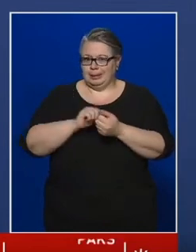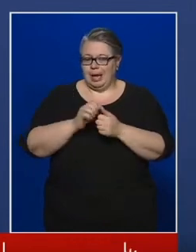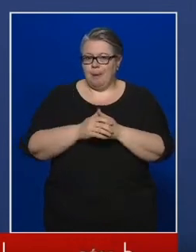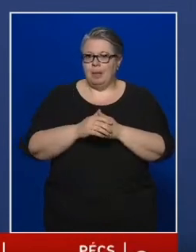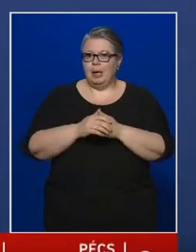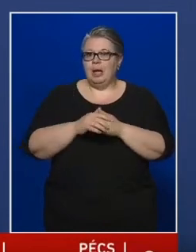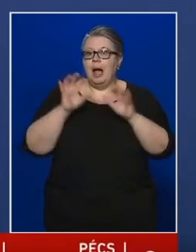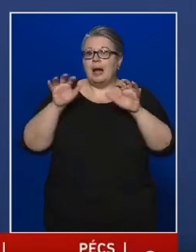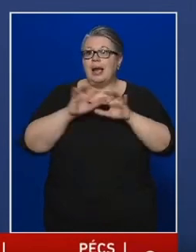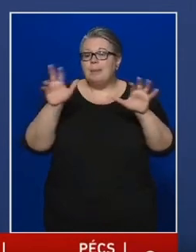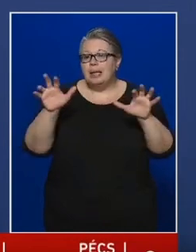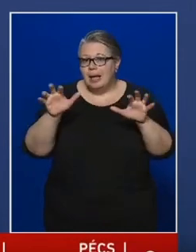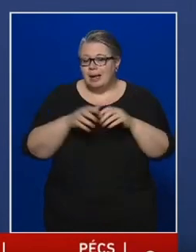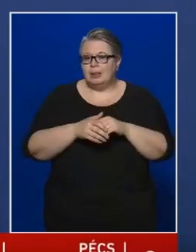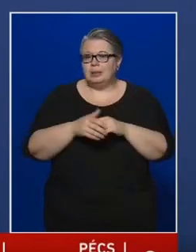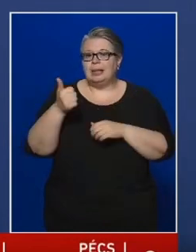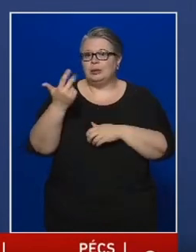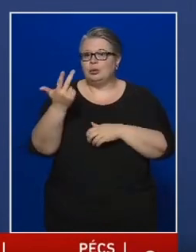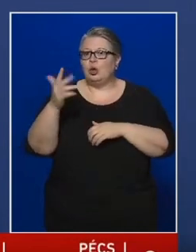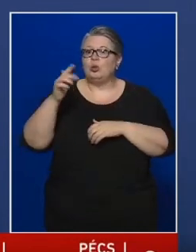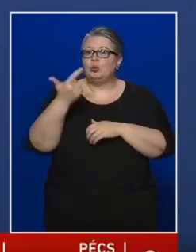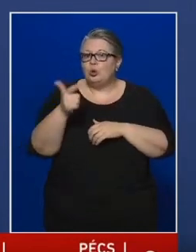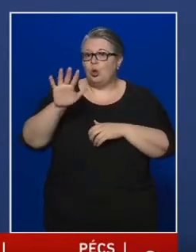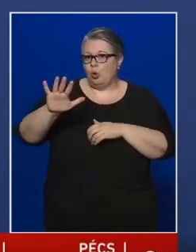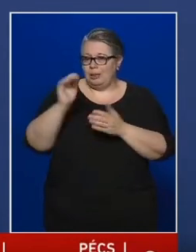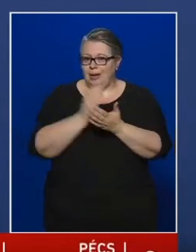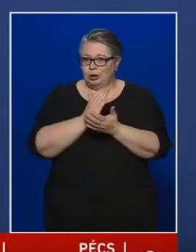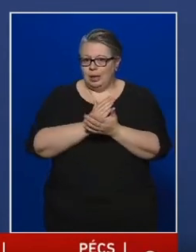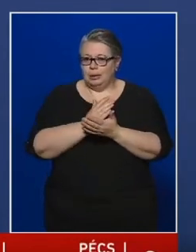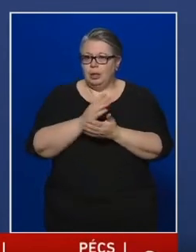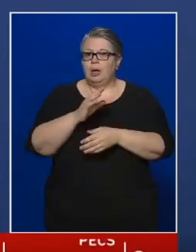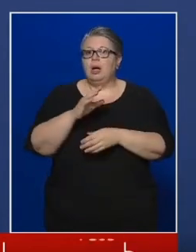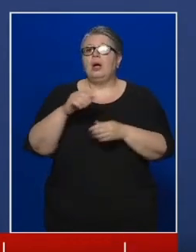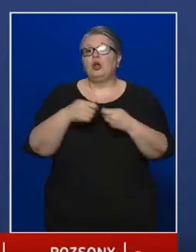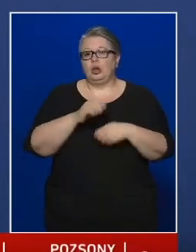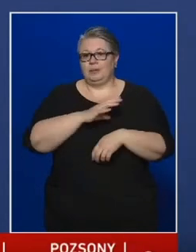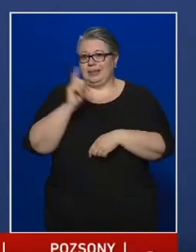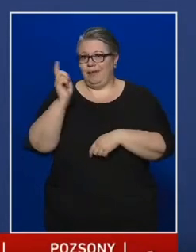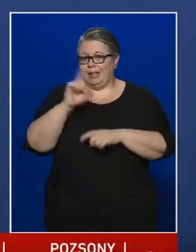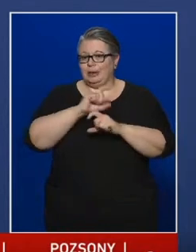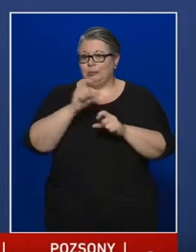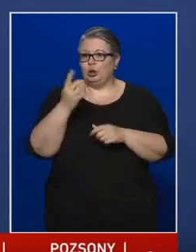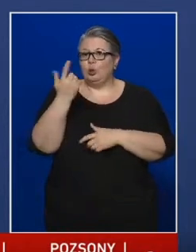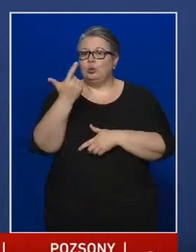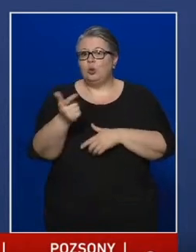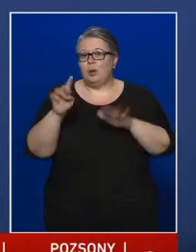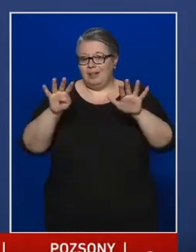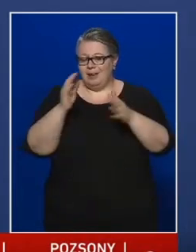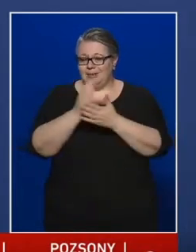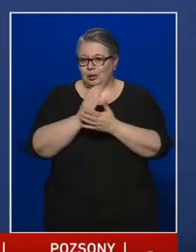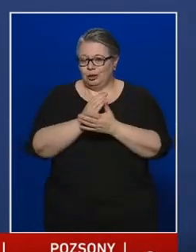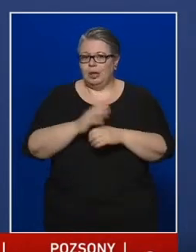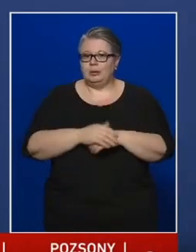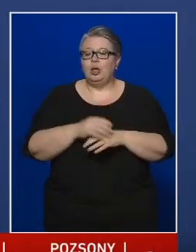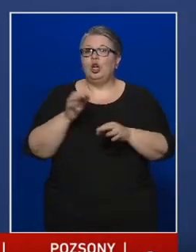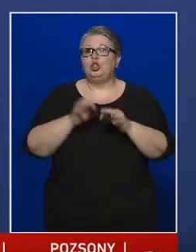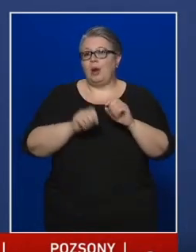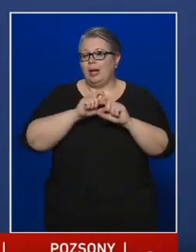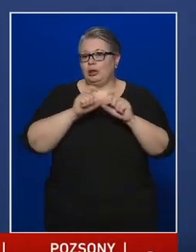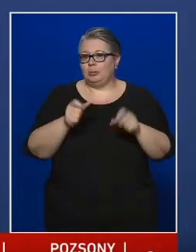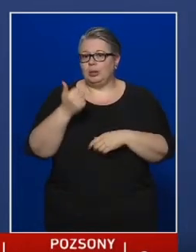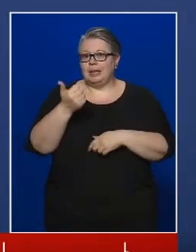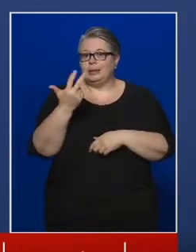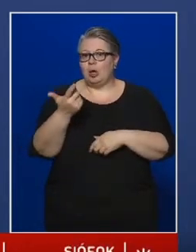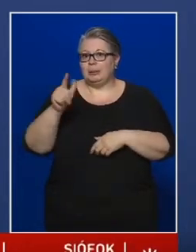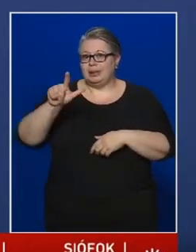Rémhír terjesztés ügyében 125 esetben, közveszéllyel fenyegetés miatt 29 esetben, csalásügyében